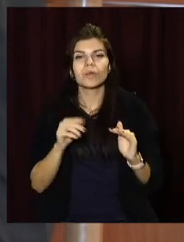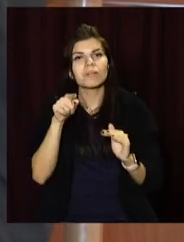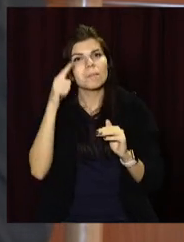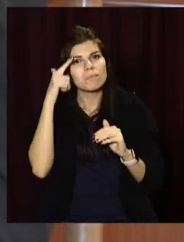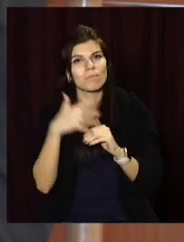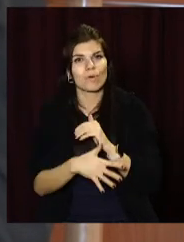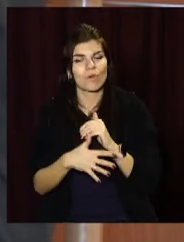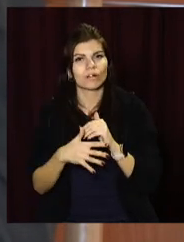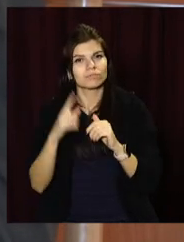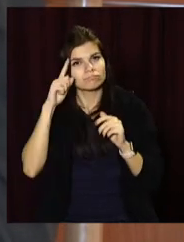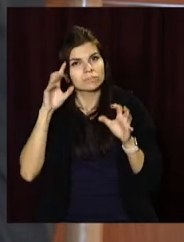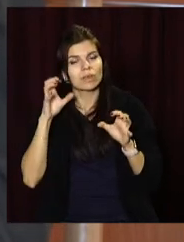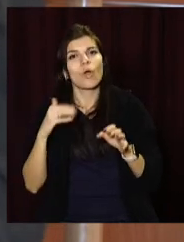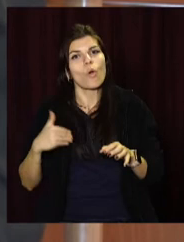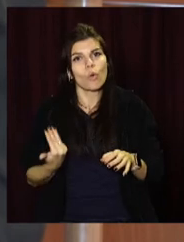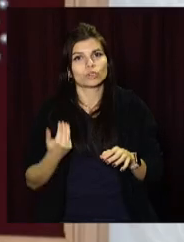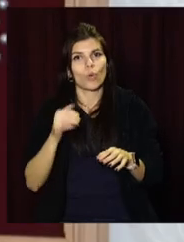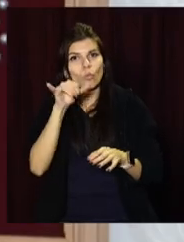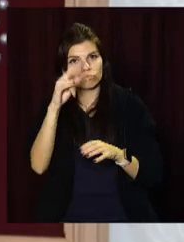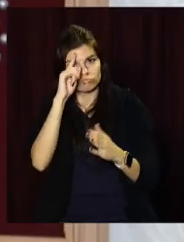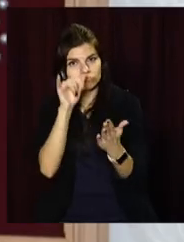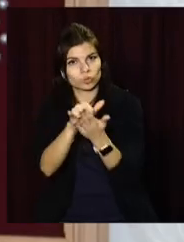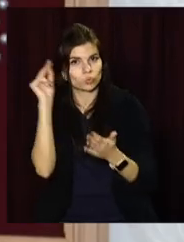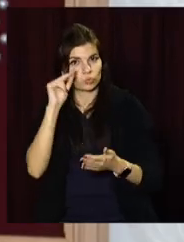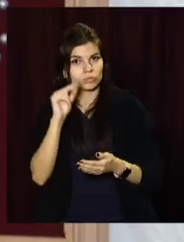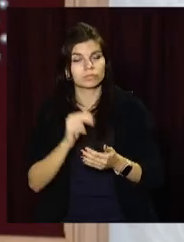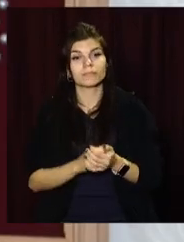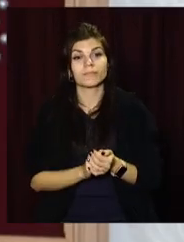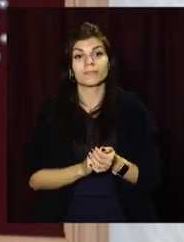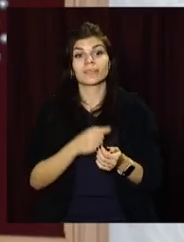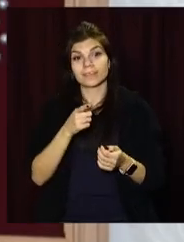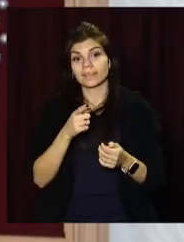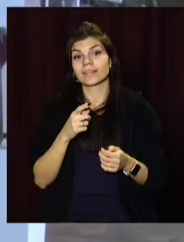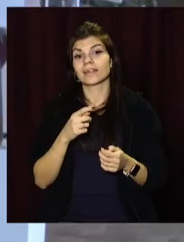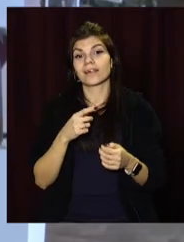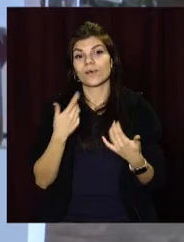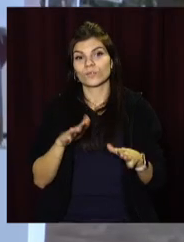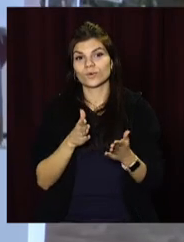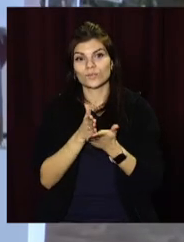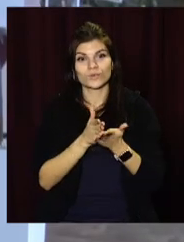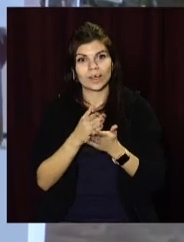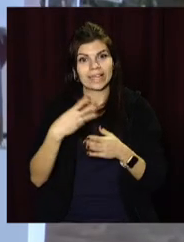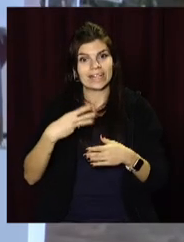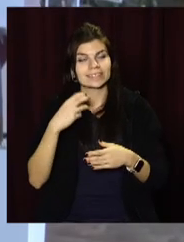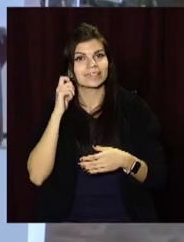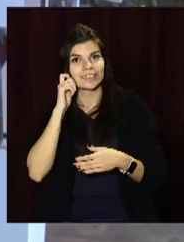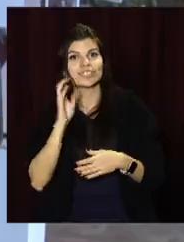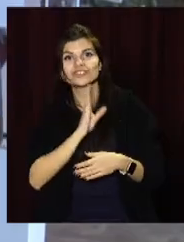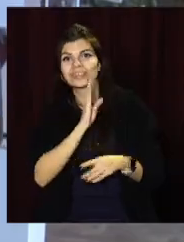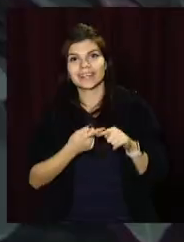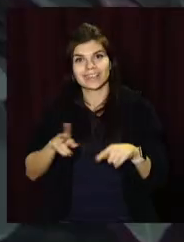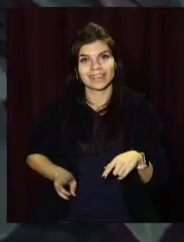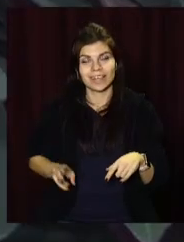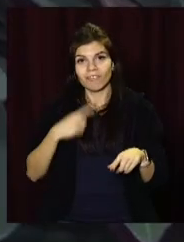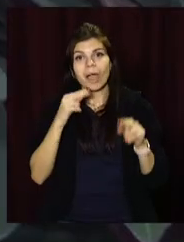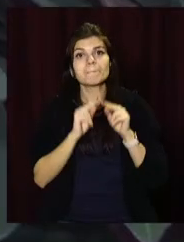зрозуміли і захотіли у тебе вчитися. Жінка очолює заклад від дня його заснування вже понад 30 років. Каже, увесь цей